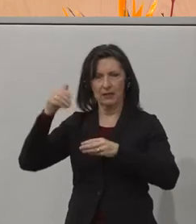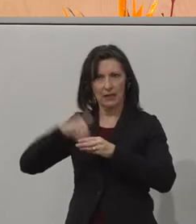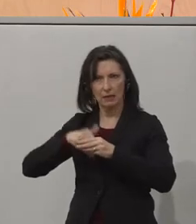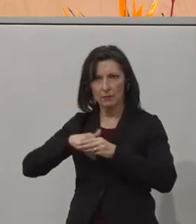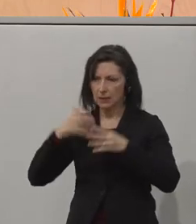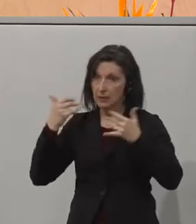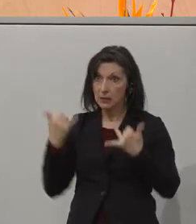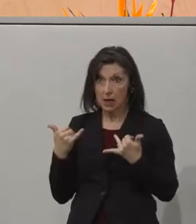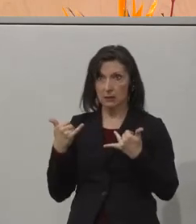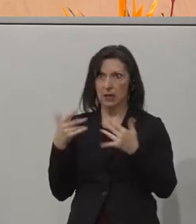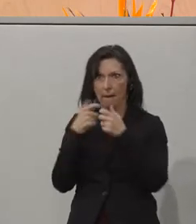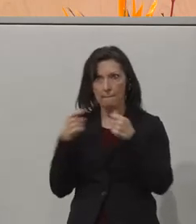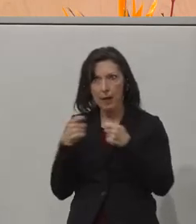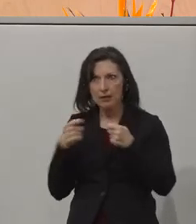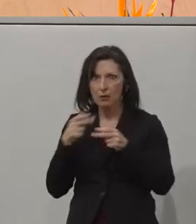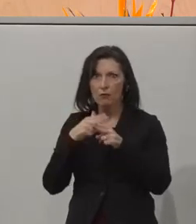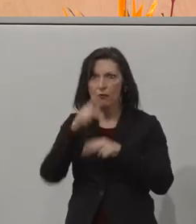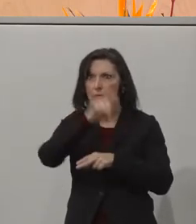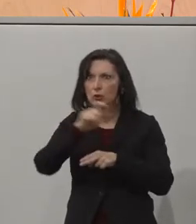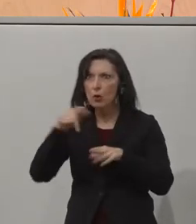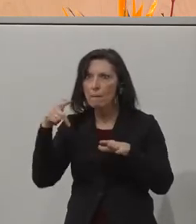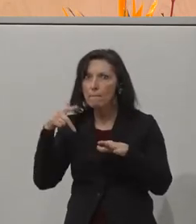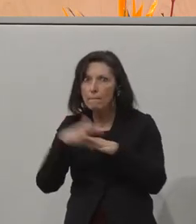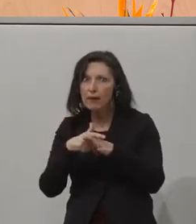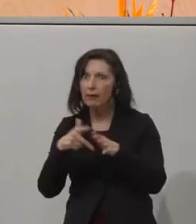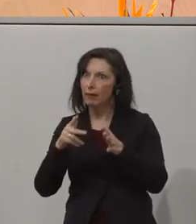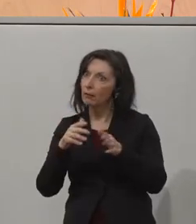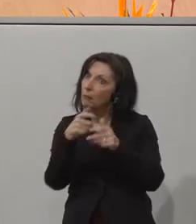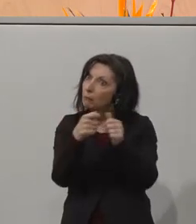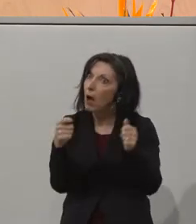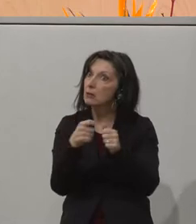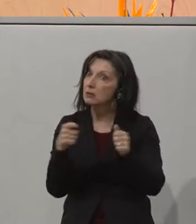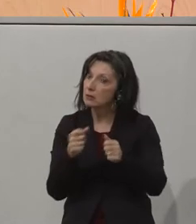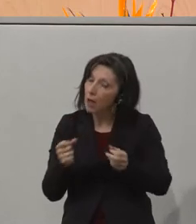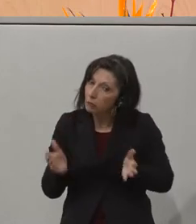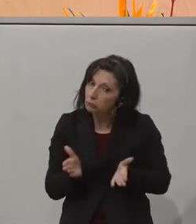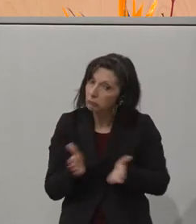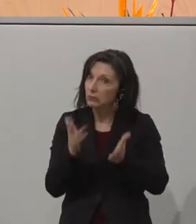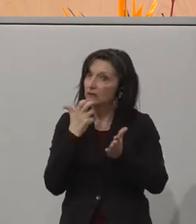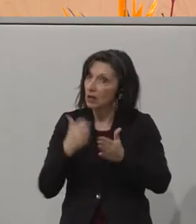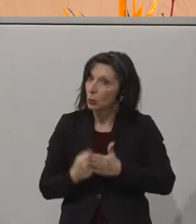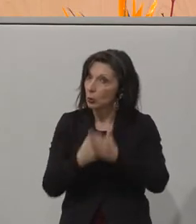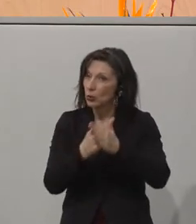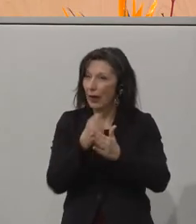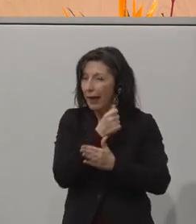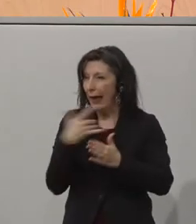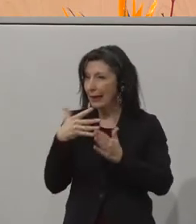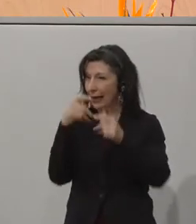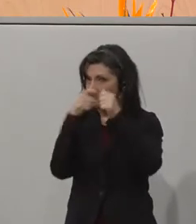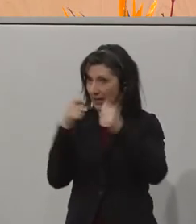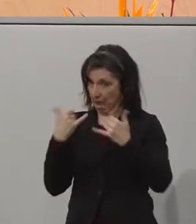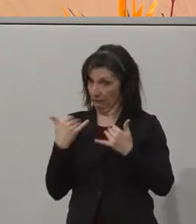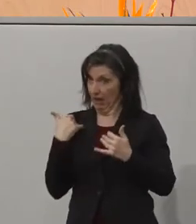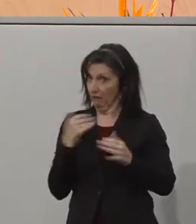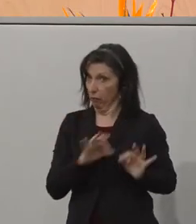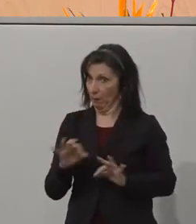zur Unterstützung der behinderten Menschen. Ich habe Ihnen ein paar dazu jetzt vorbereitet und